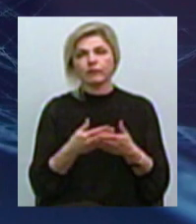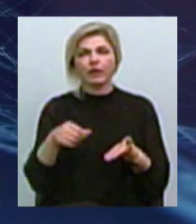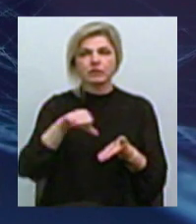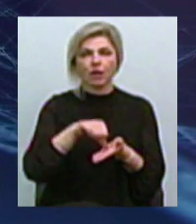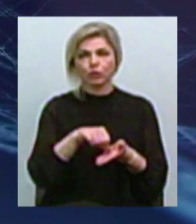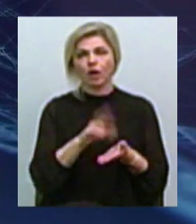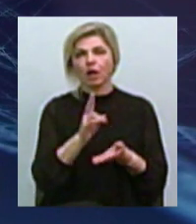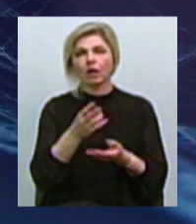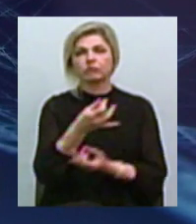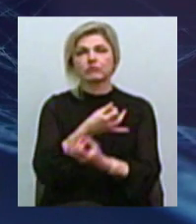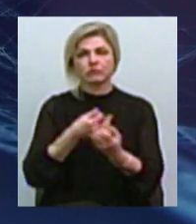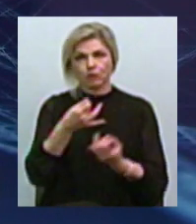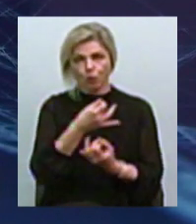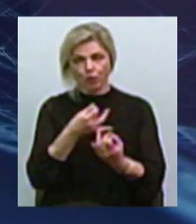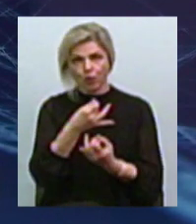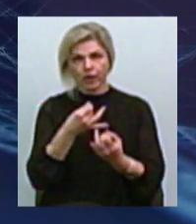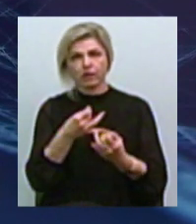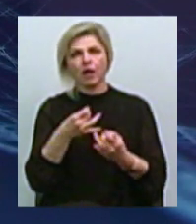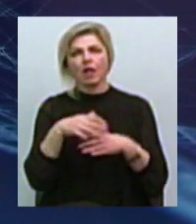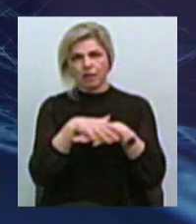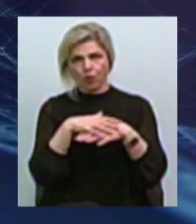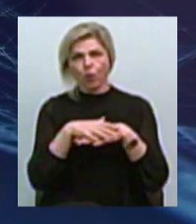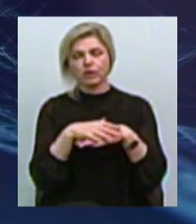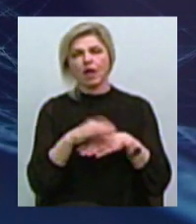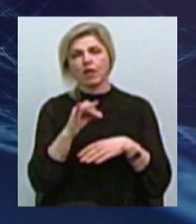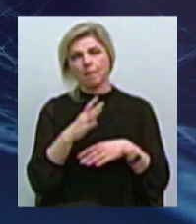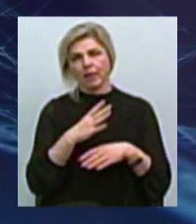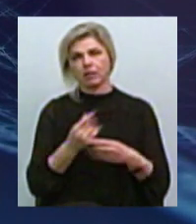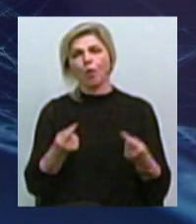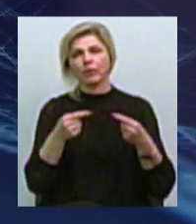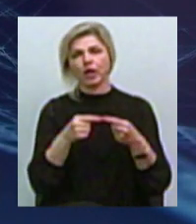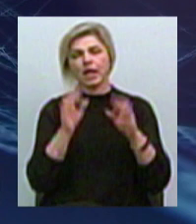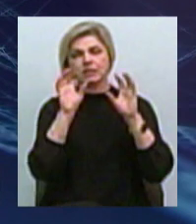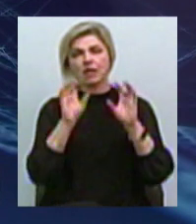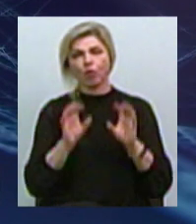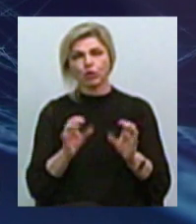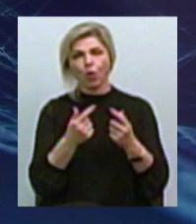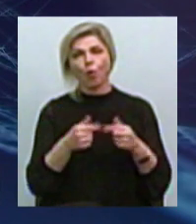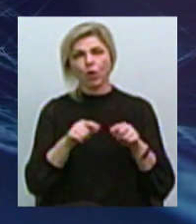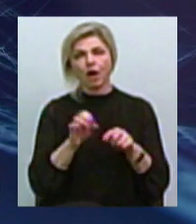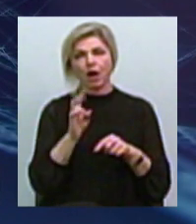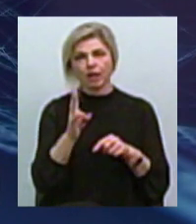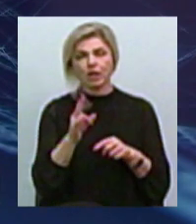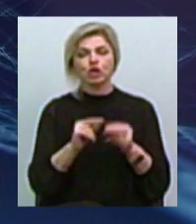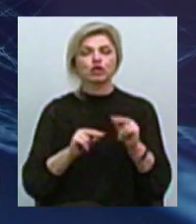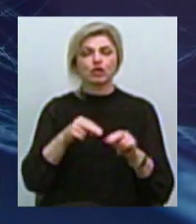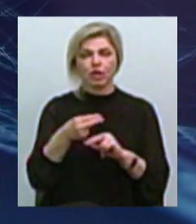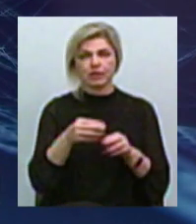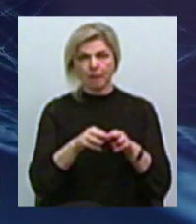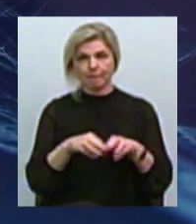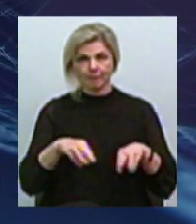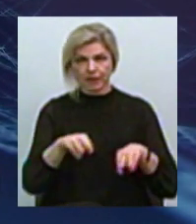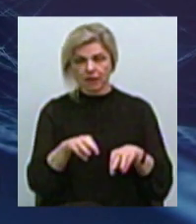публічного обговорення І тому це робилося виключно законодавчим органом через Верховну Раду і її президію А сьогодні